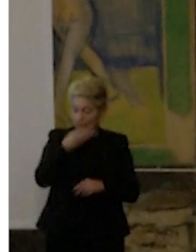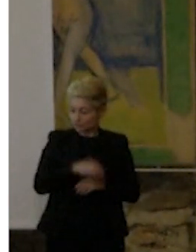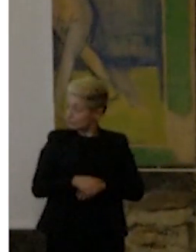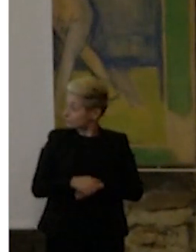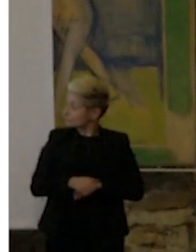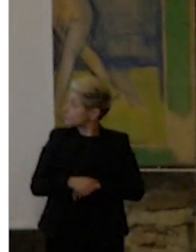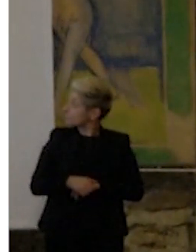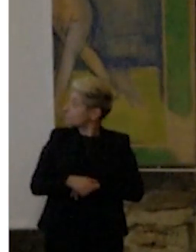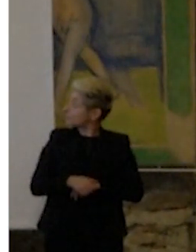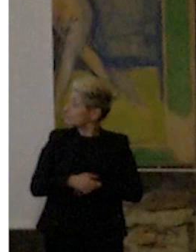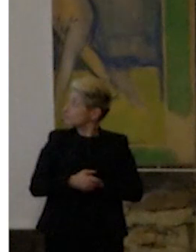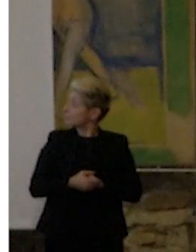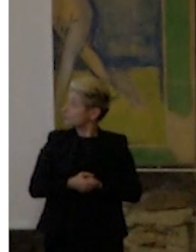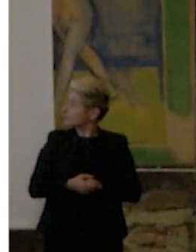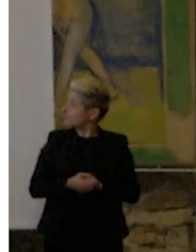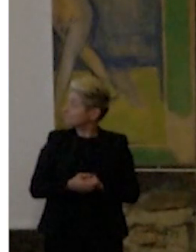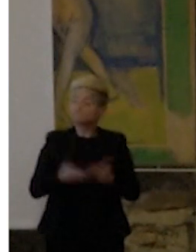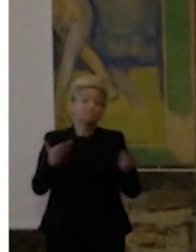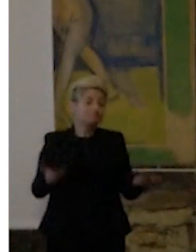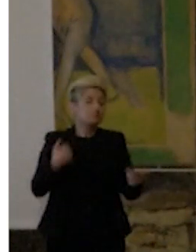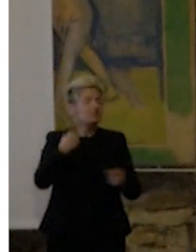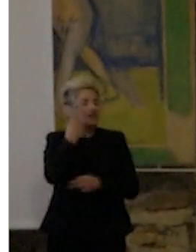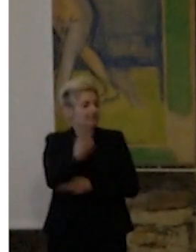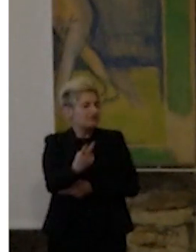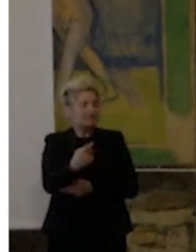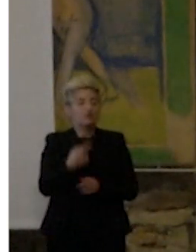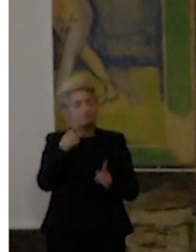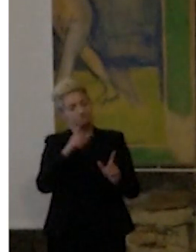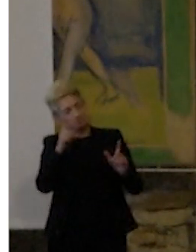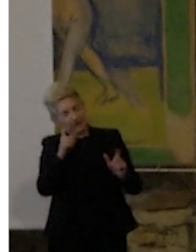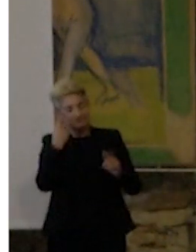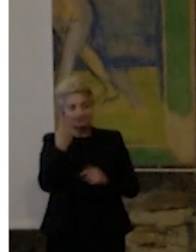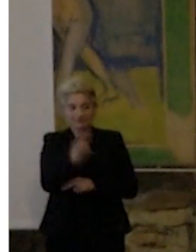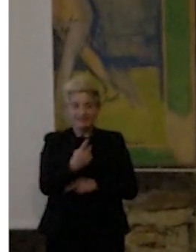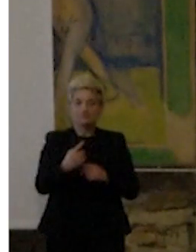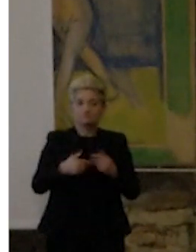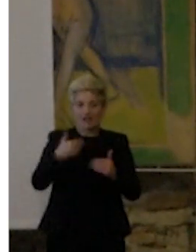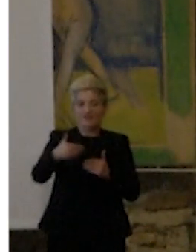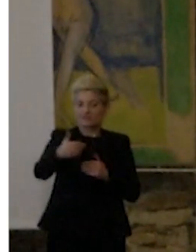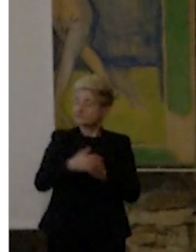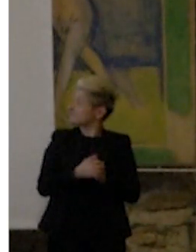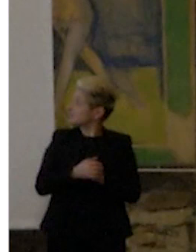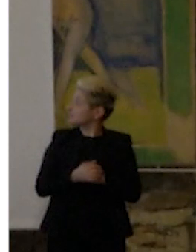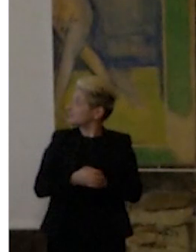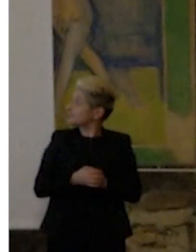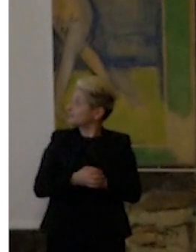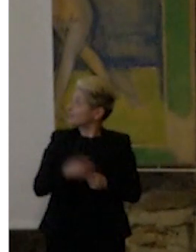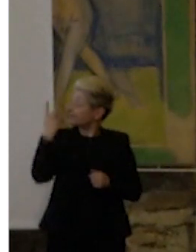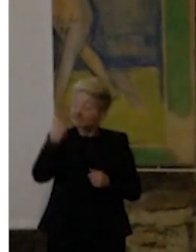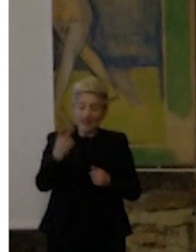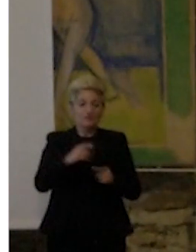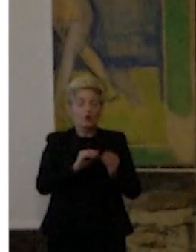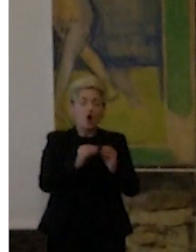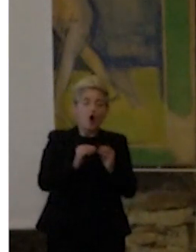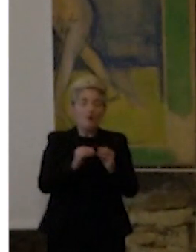Prego. E quindi vedo queste cose qua. Ando un avanti. Vedo queste cose qua.